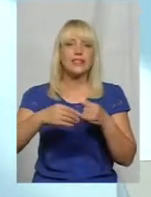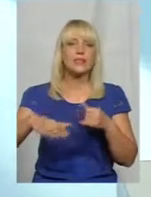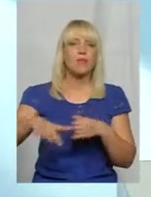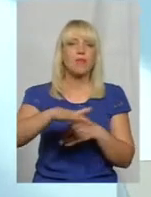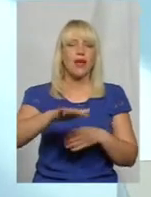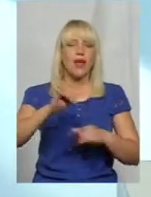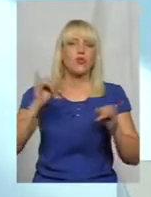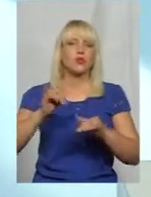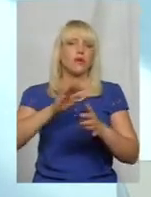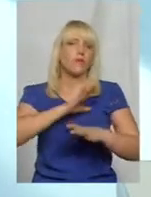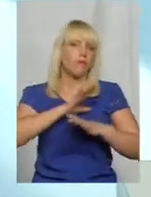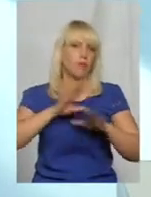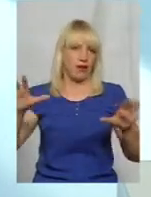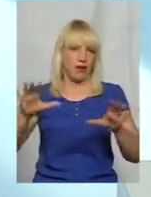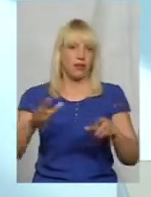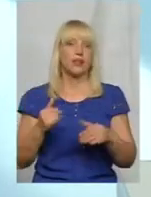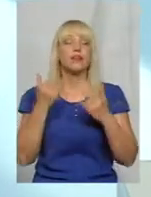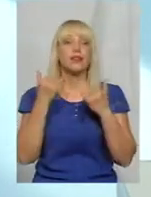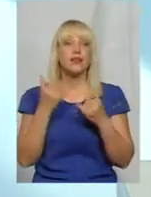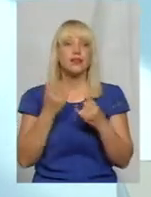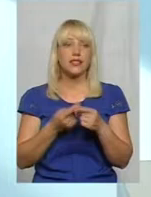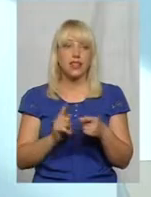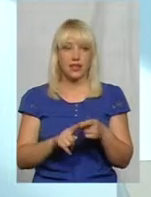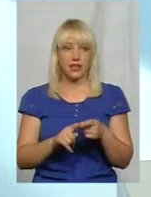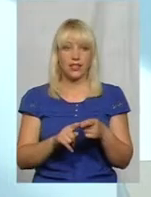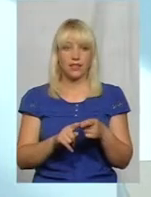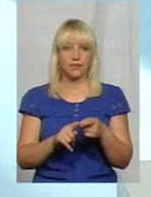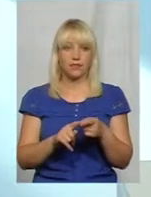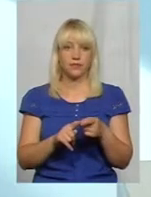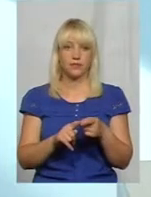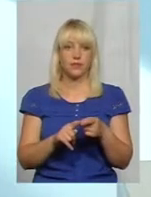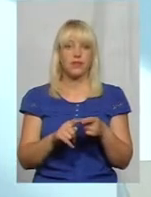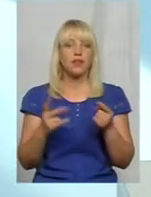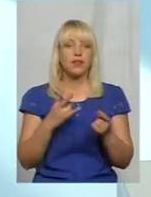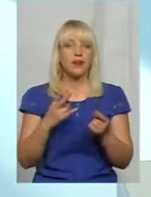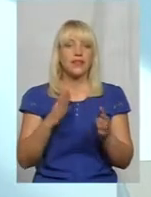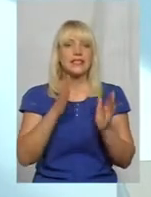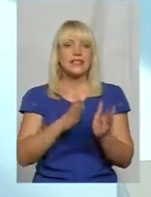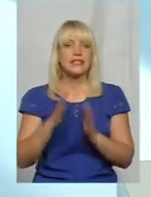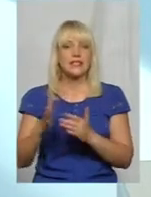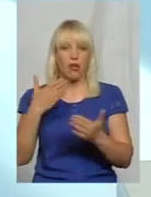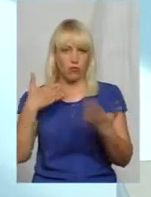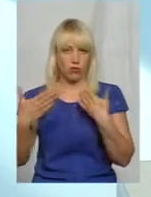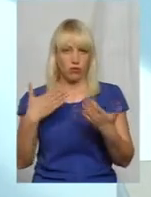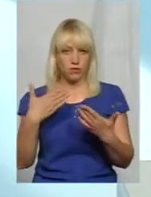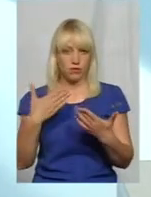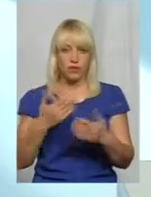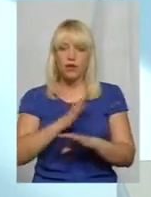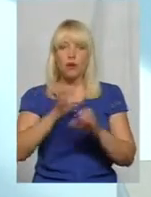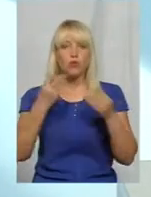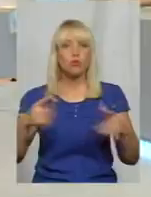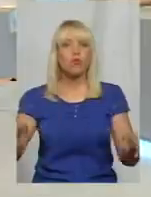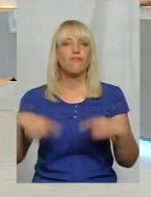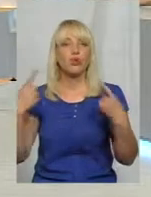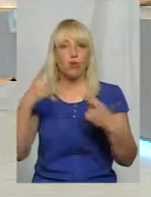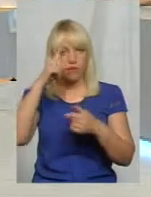багата. Тому до цього треба підходити системно. Це не тільки відновлення пам